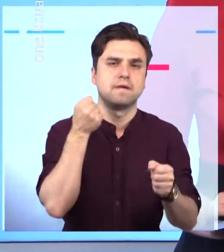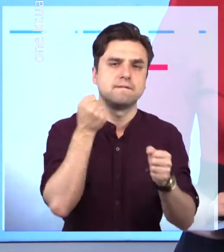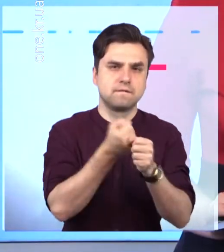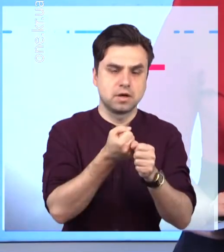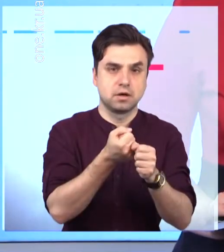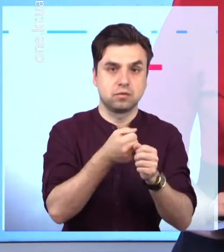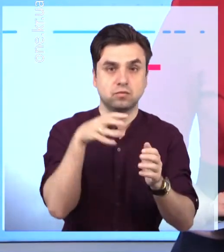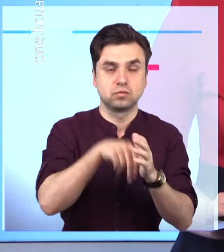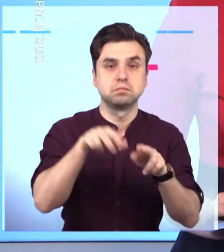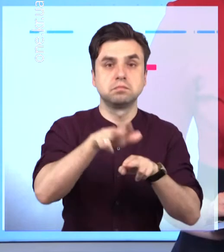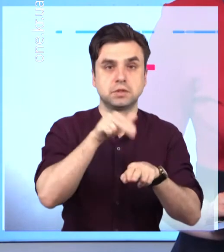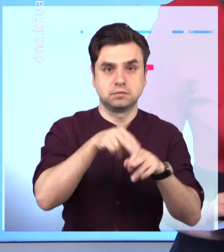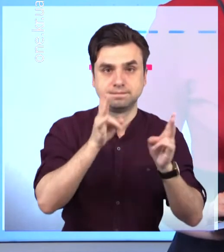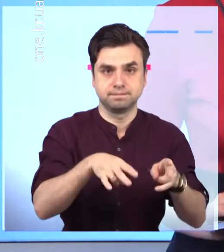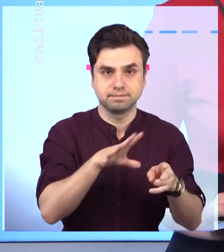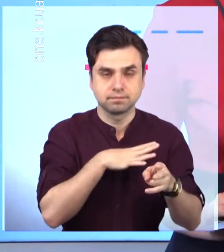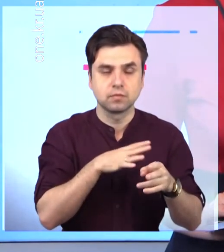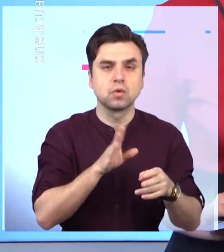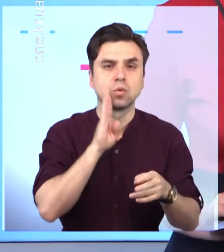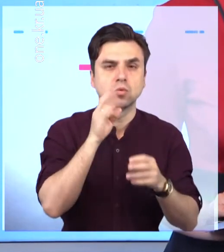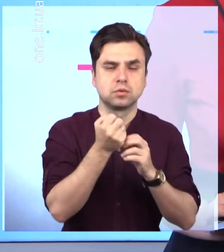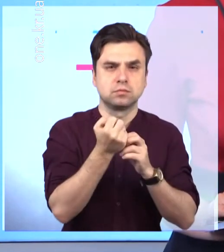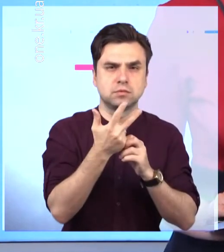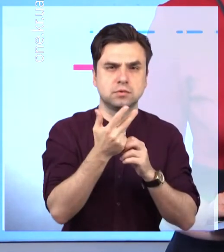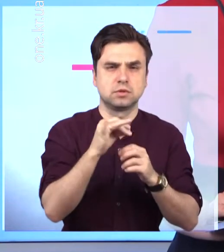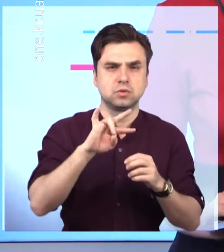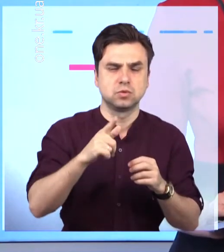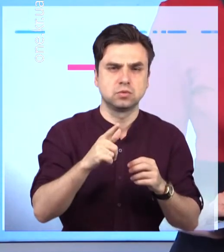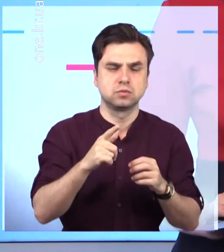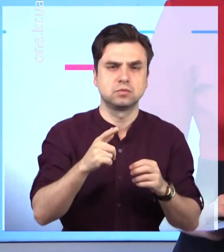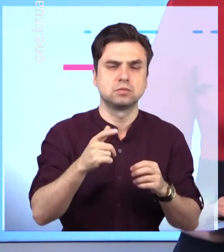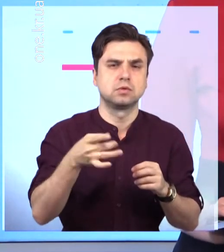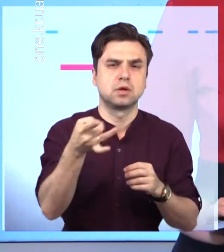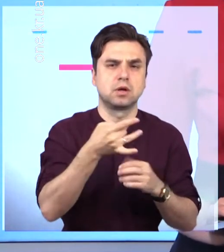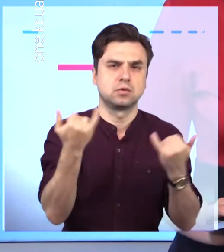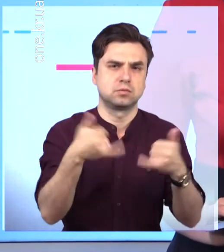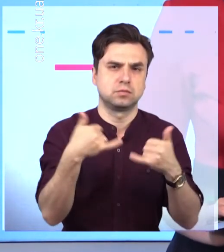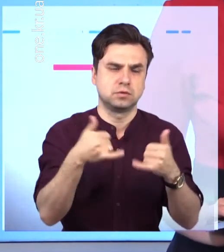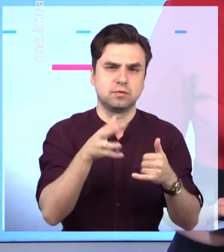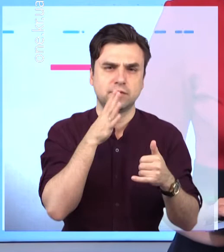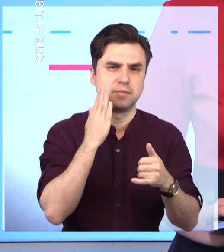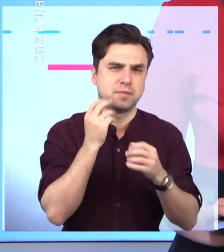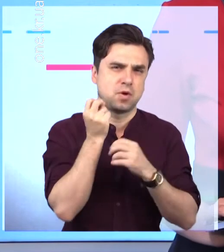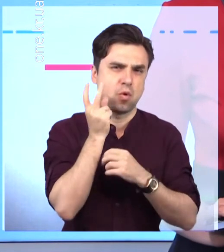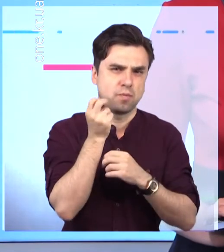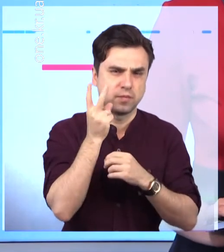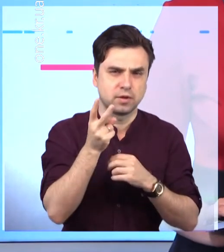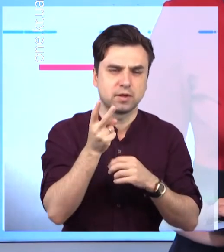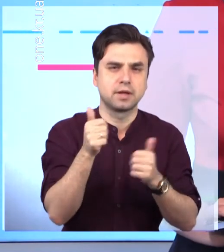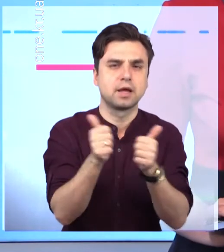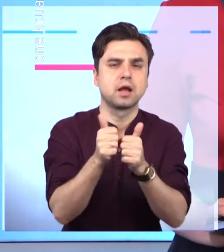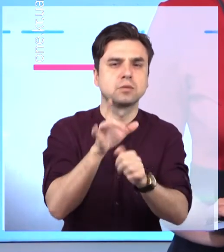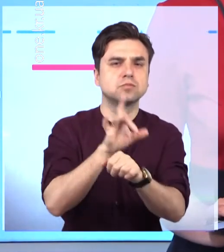ДТП за участі поліції охорони. Вранці 14 червня в Металургійному районі близько полудня неподалік від квіткового